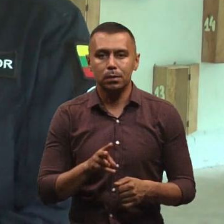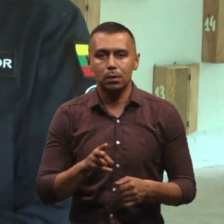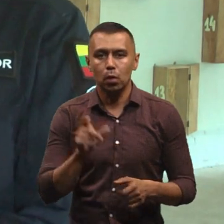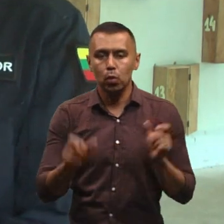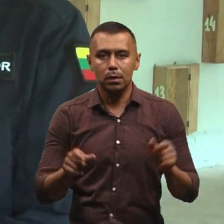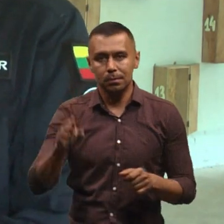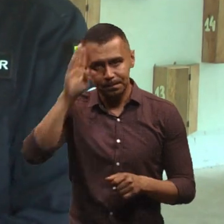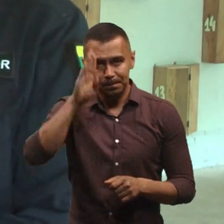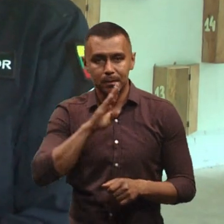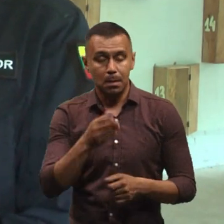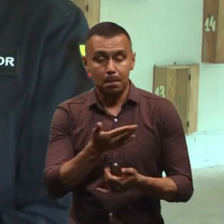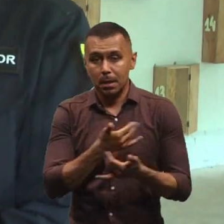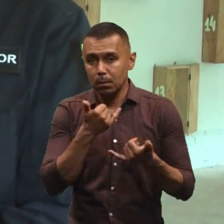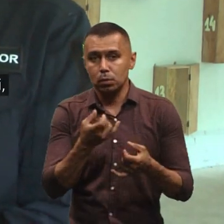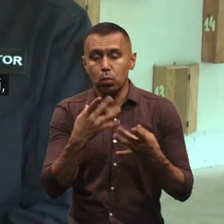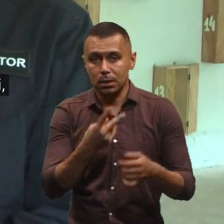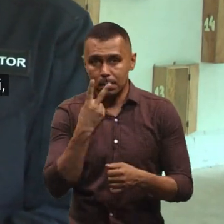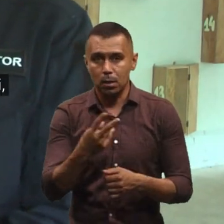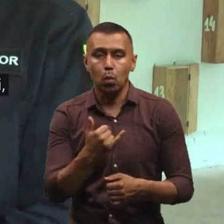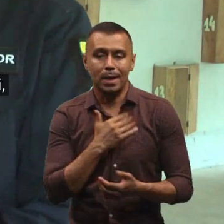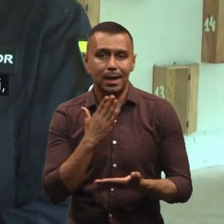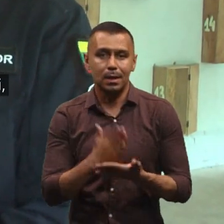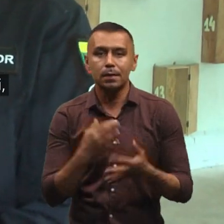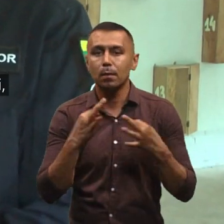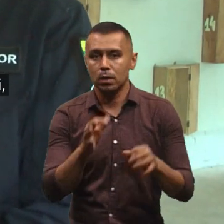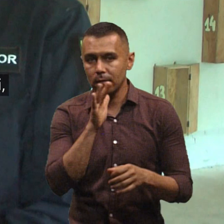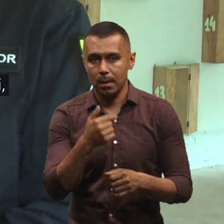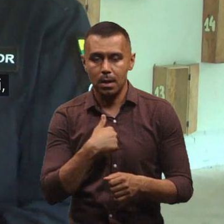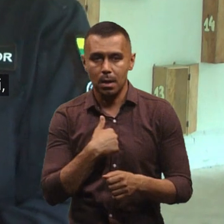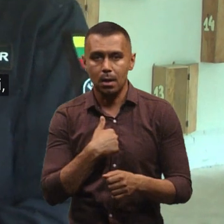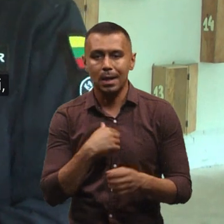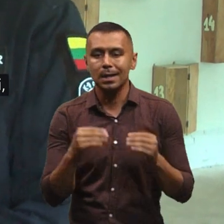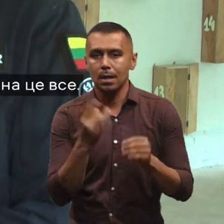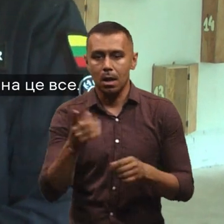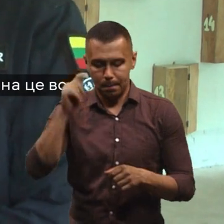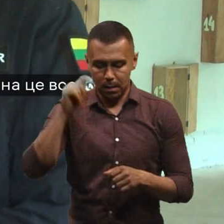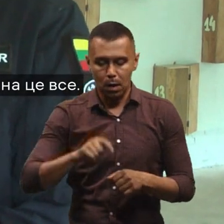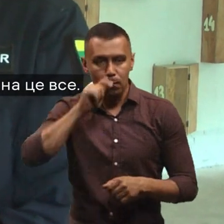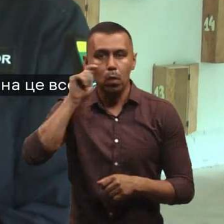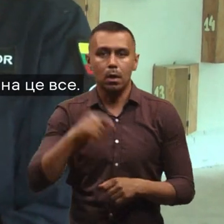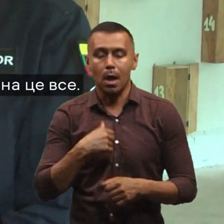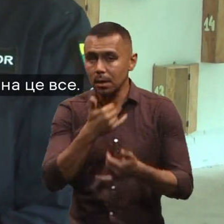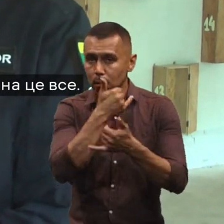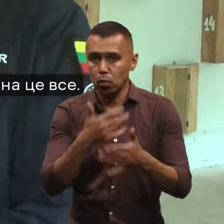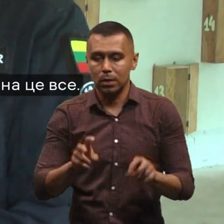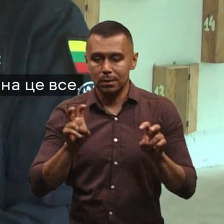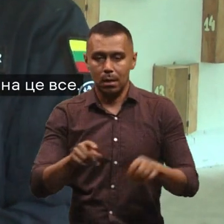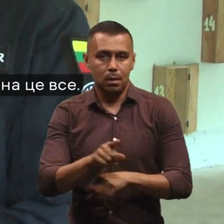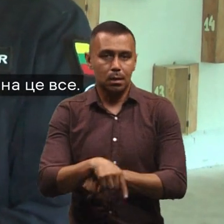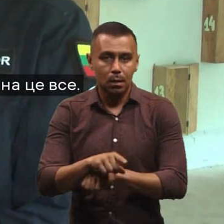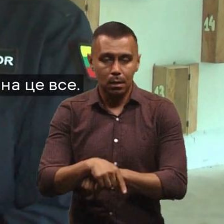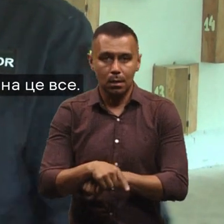жінки. Ми не можемо на це просто дивитися. У мене є свободне час, я 10-й раз в Україні, і я не можу сидіти на